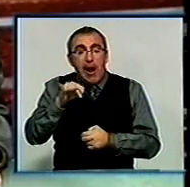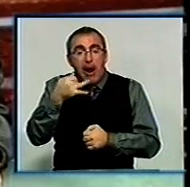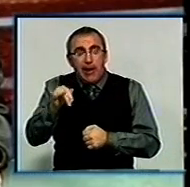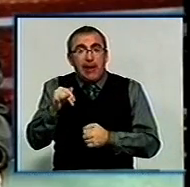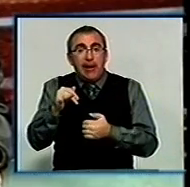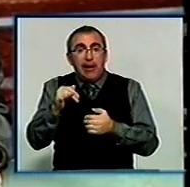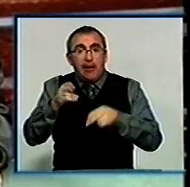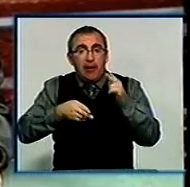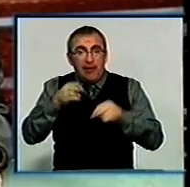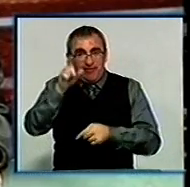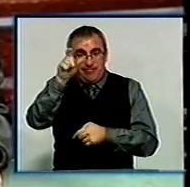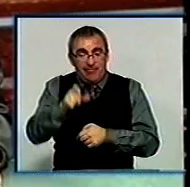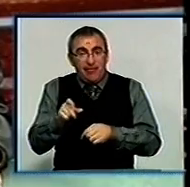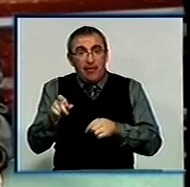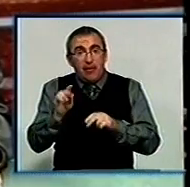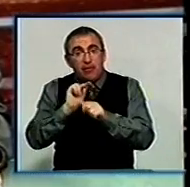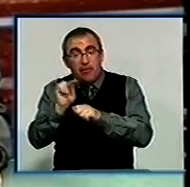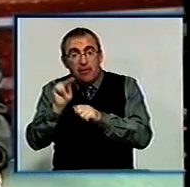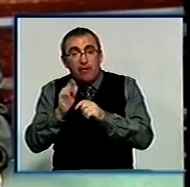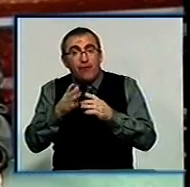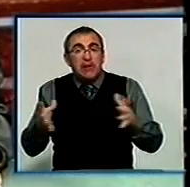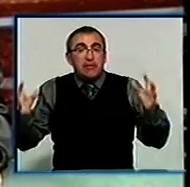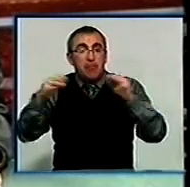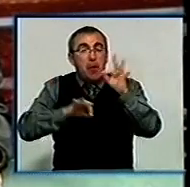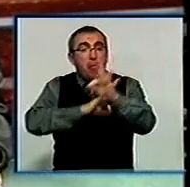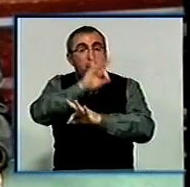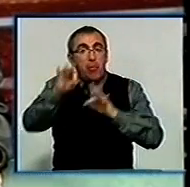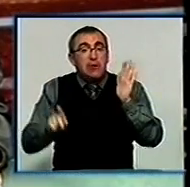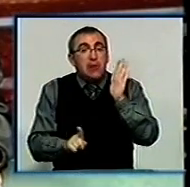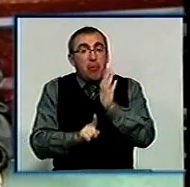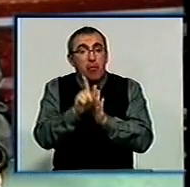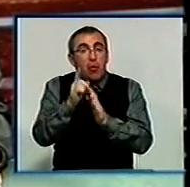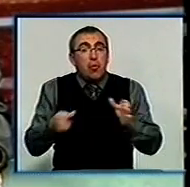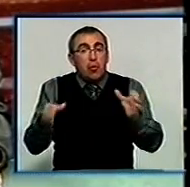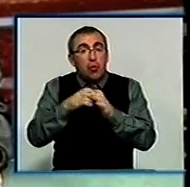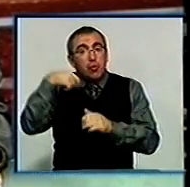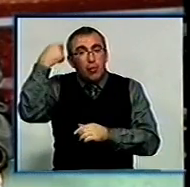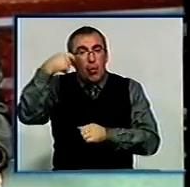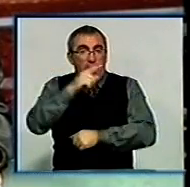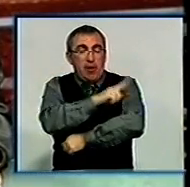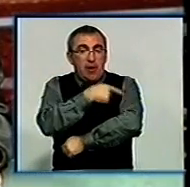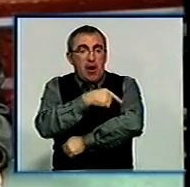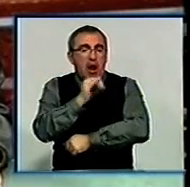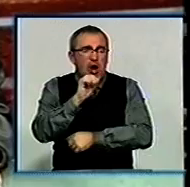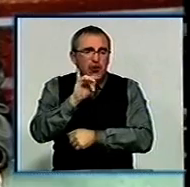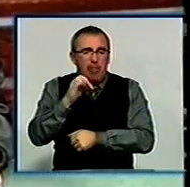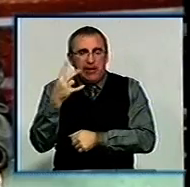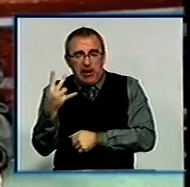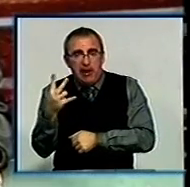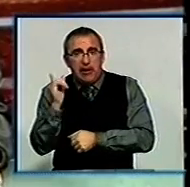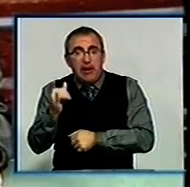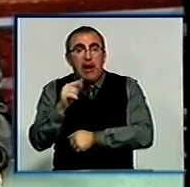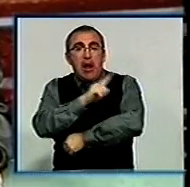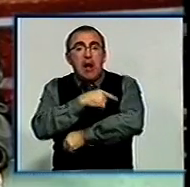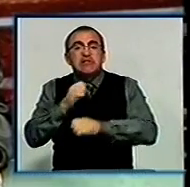Ердал Окург. Обмін медиками відбувається у рамках спільного проєкту, який започаткували група турецьких клінік Аджіба Дем та лікарня Святого